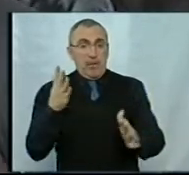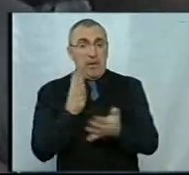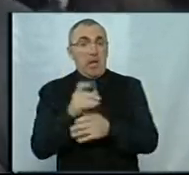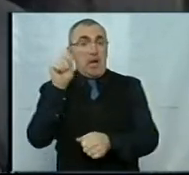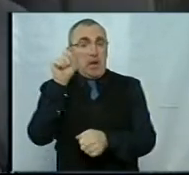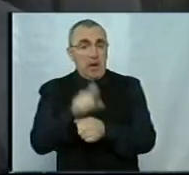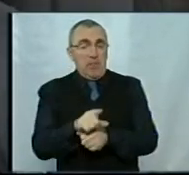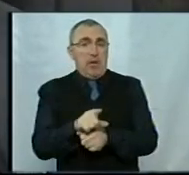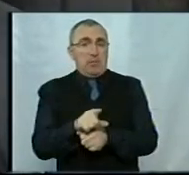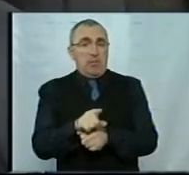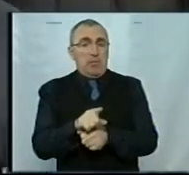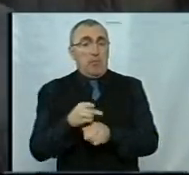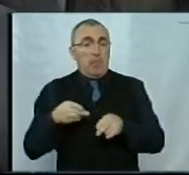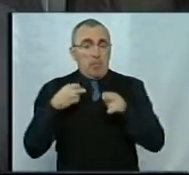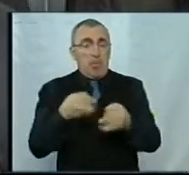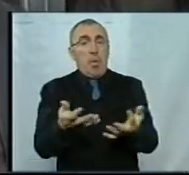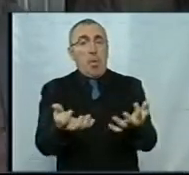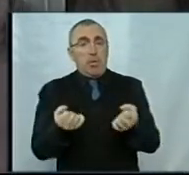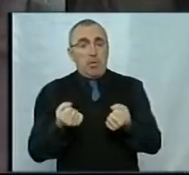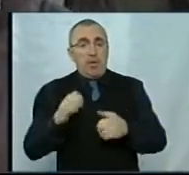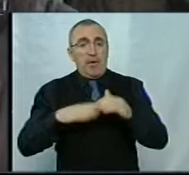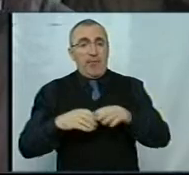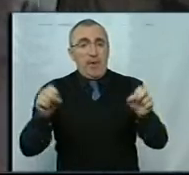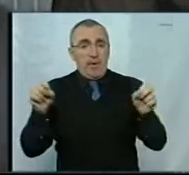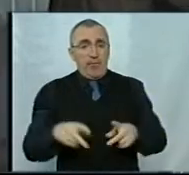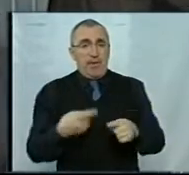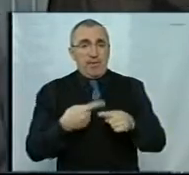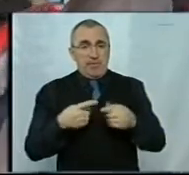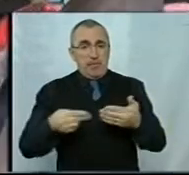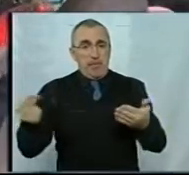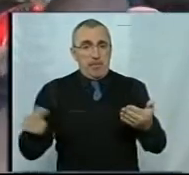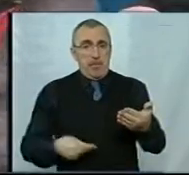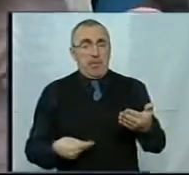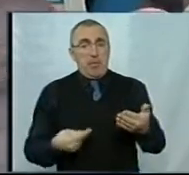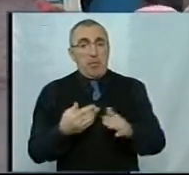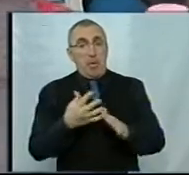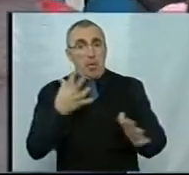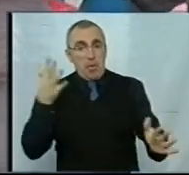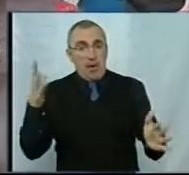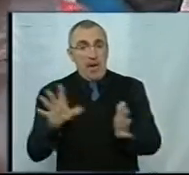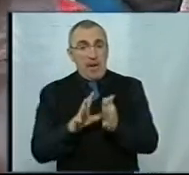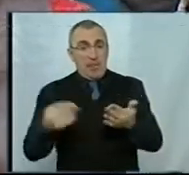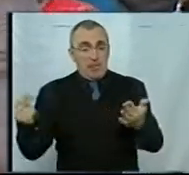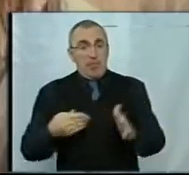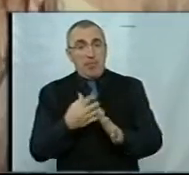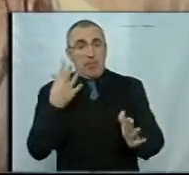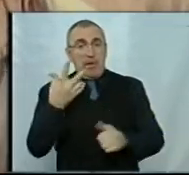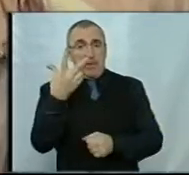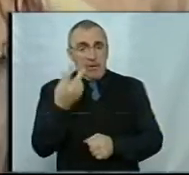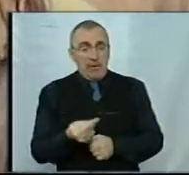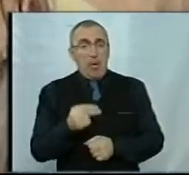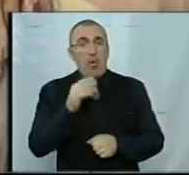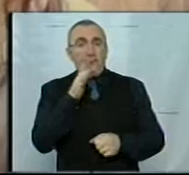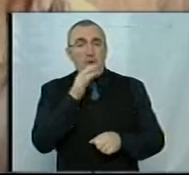приїхати отримати кваліфікаційні цифрові підписи. У черзі з електронним підписом стоїть третій день у